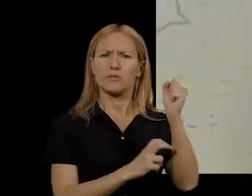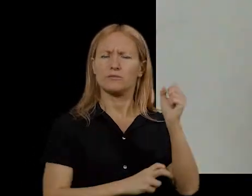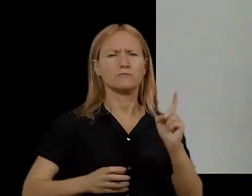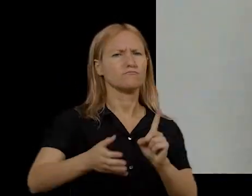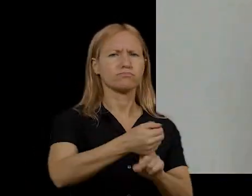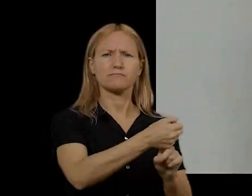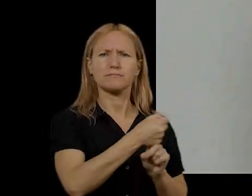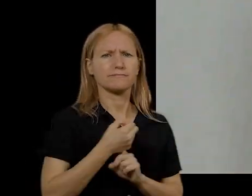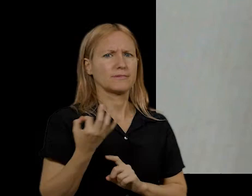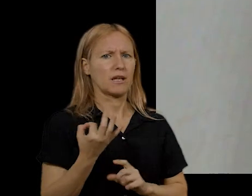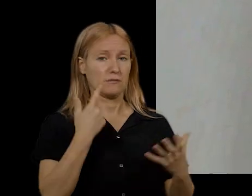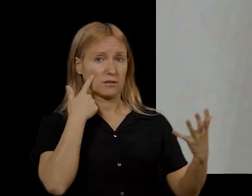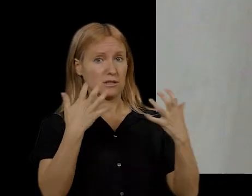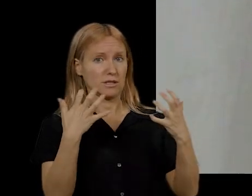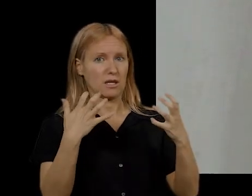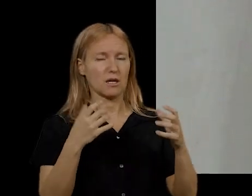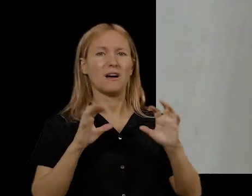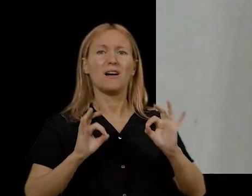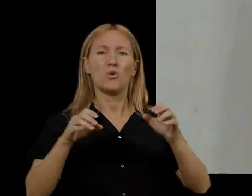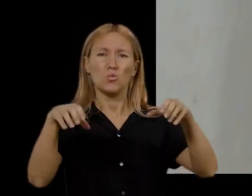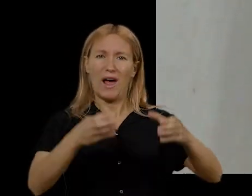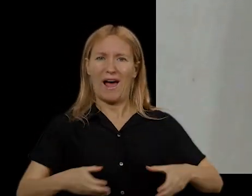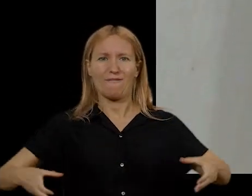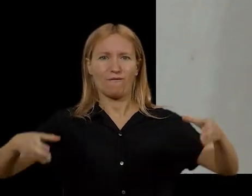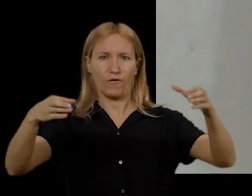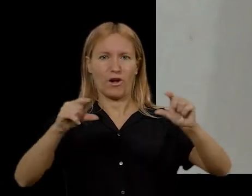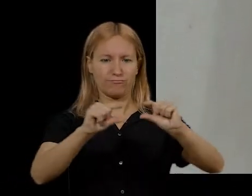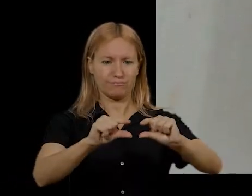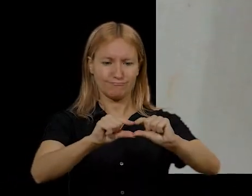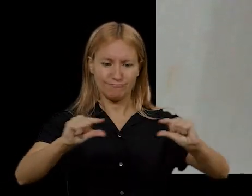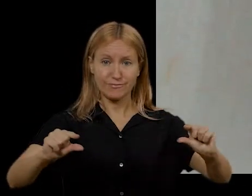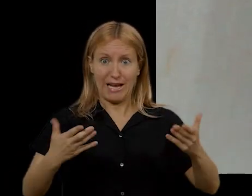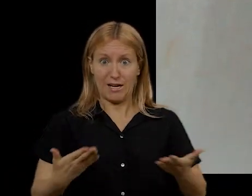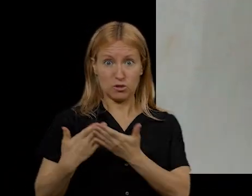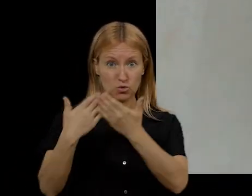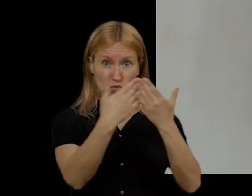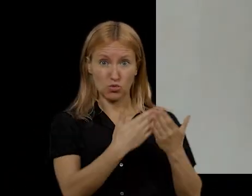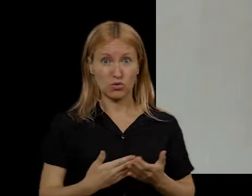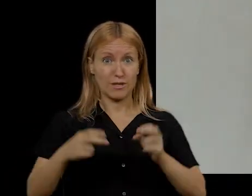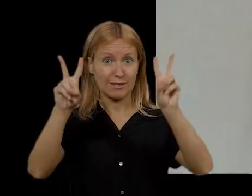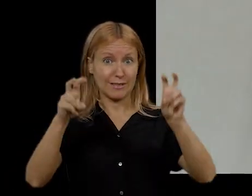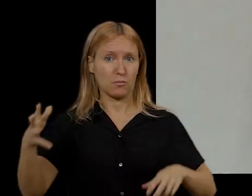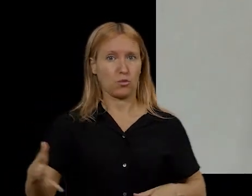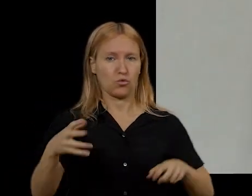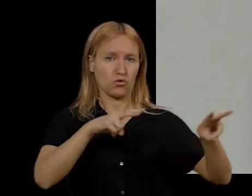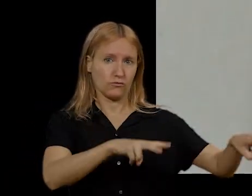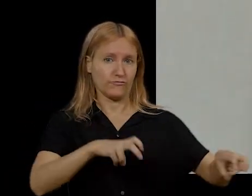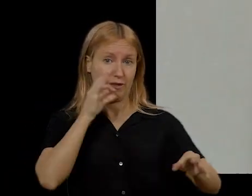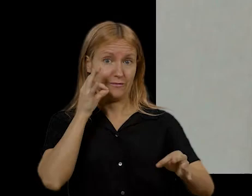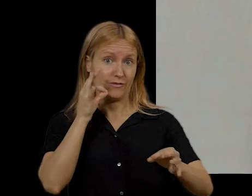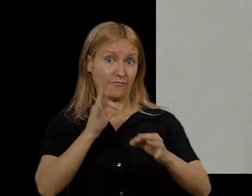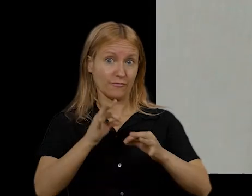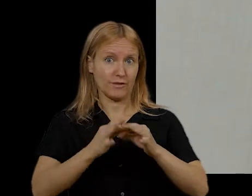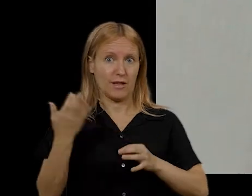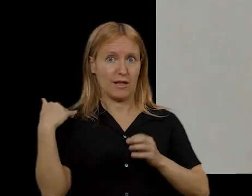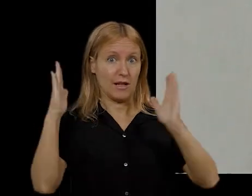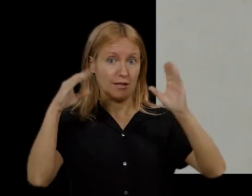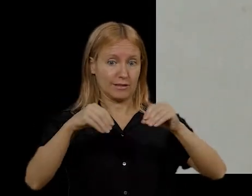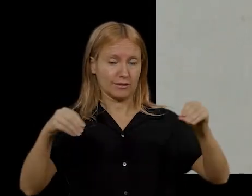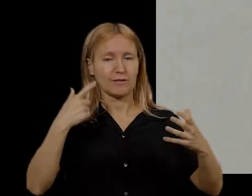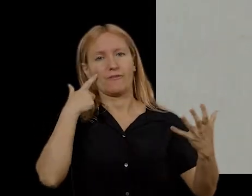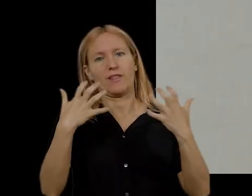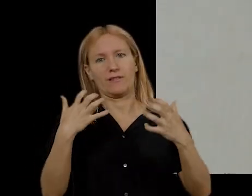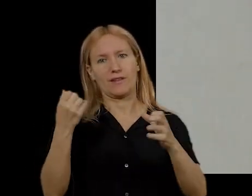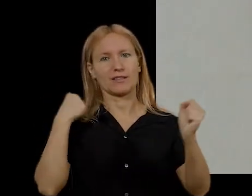Entre els materials arqueològics que s'hi van trobar en destaquen uns pivots d'ànfora que, juntament amb estudis actuals sobre la producció vitícola al territori,